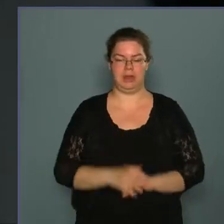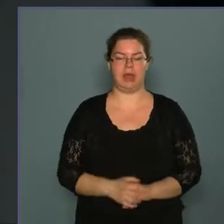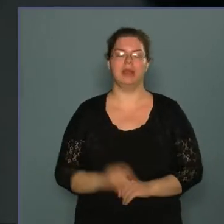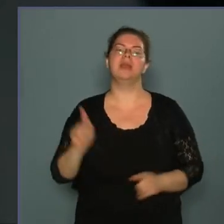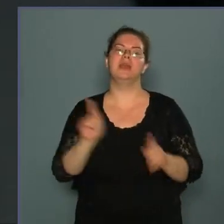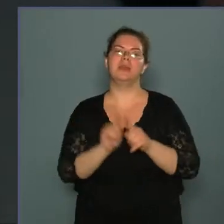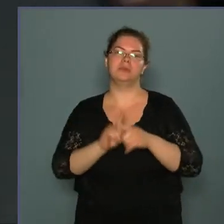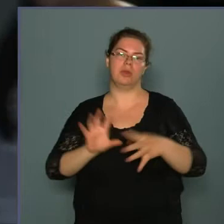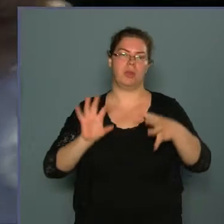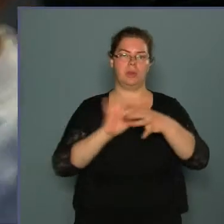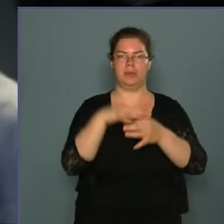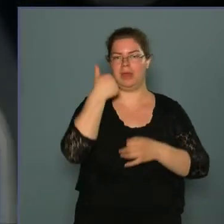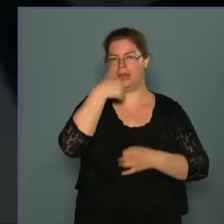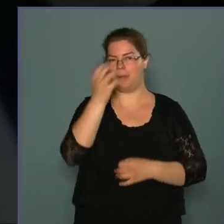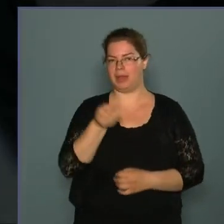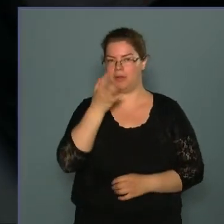tavaszához.